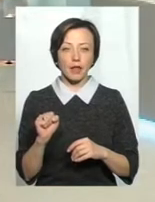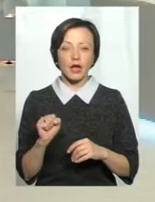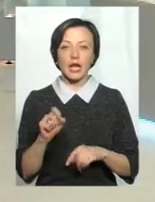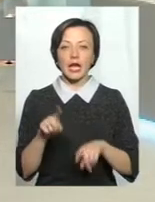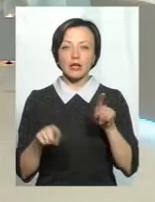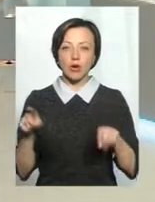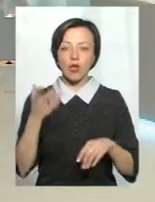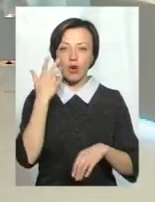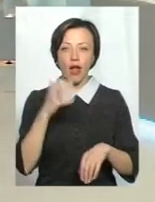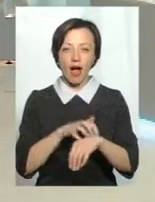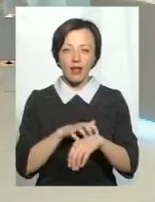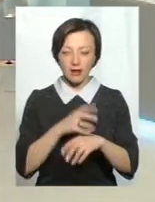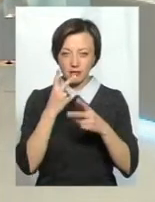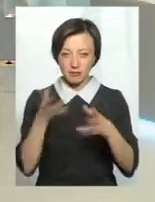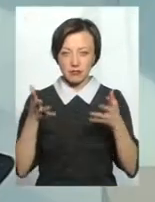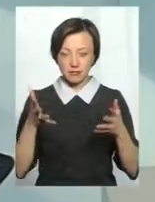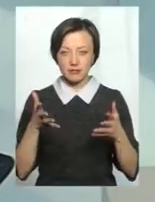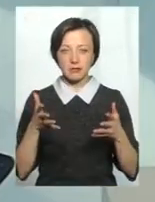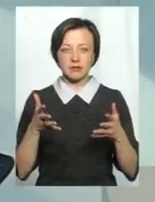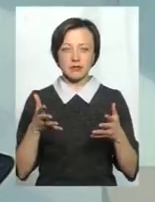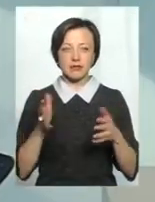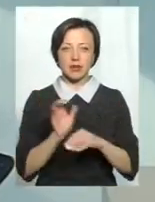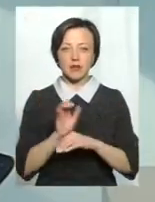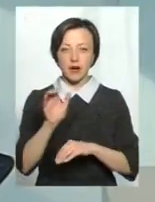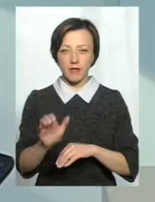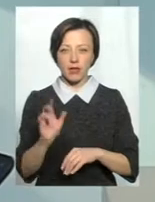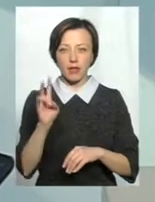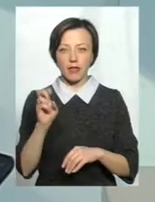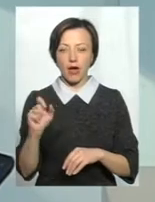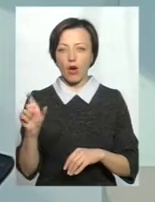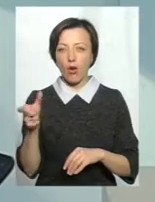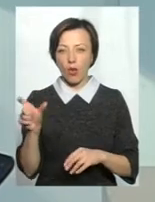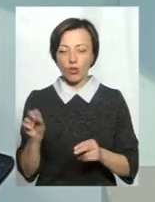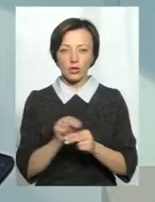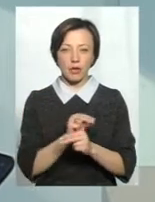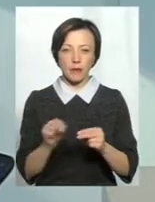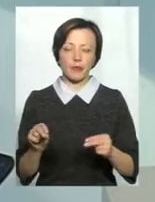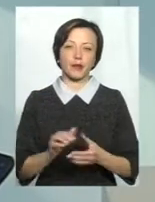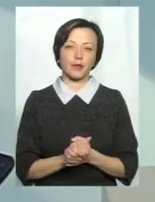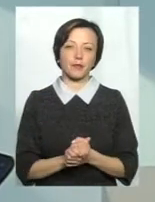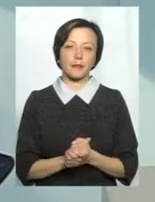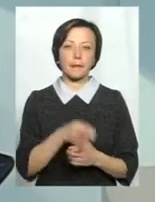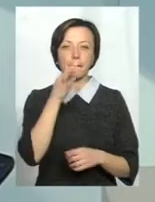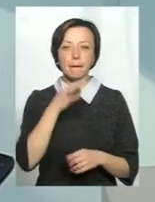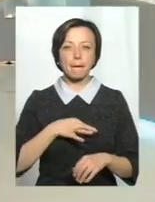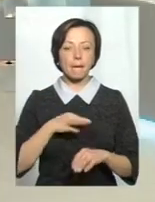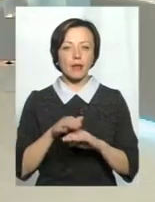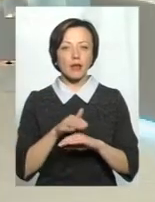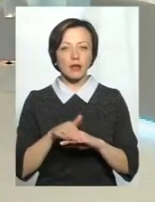коли алергія виражена, теж направляють на голкотерапію. Скажіть, будь ласка,